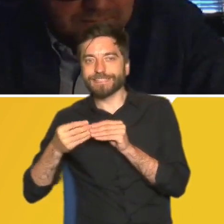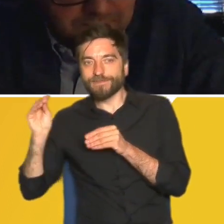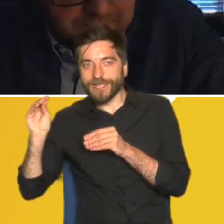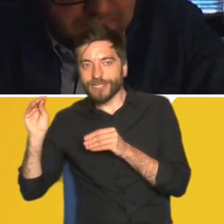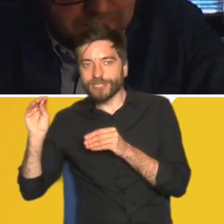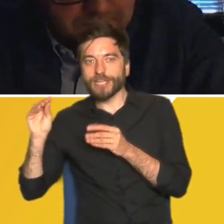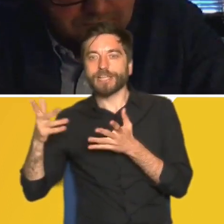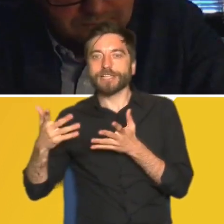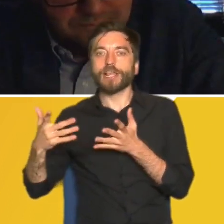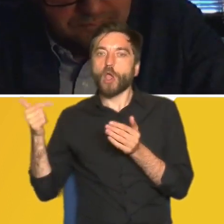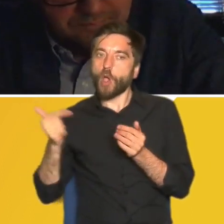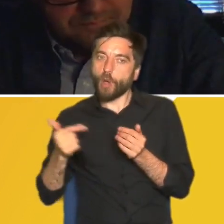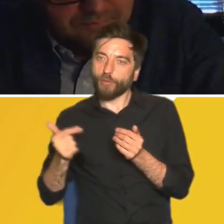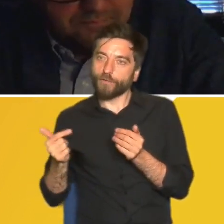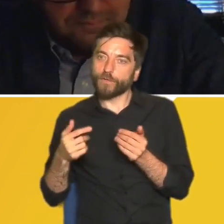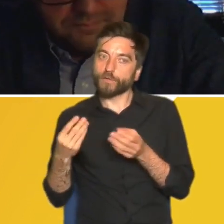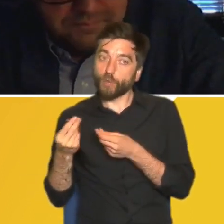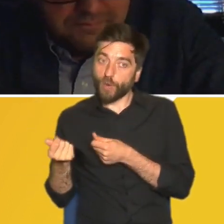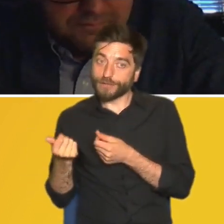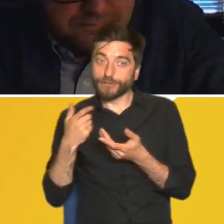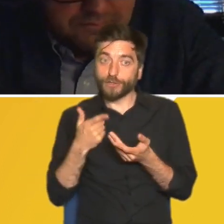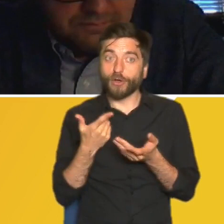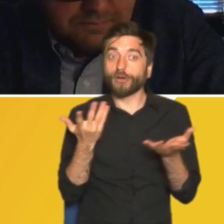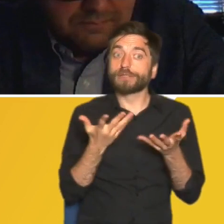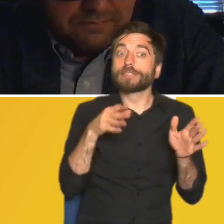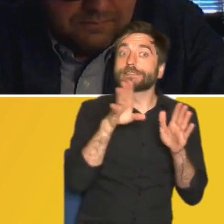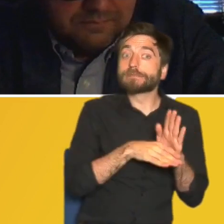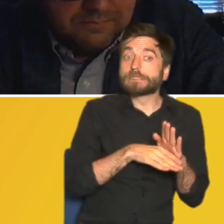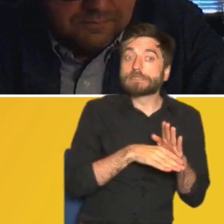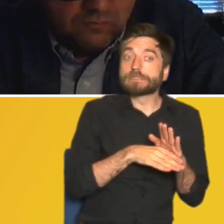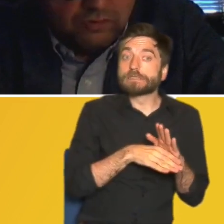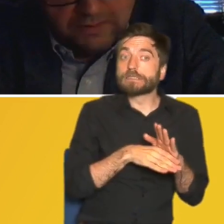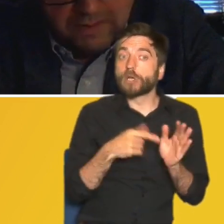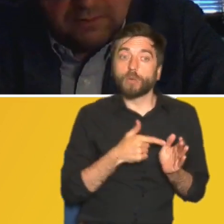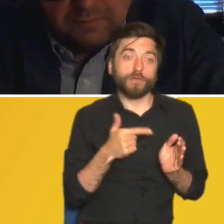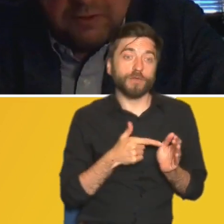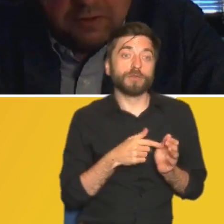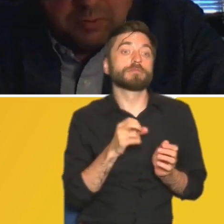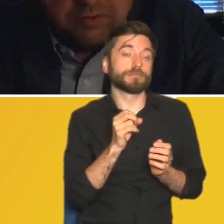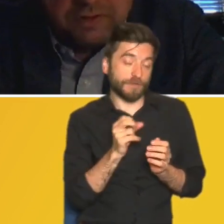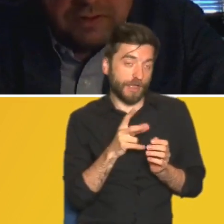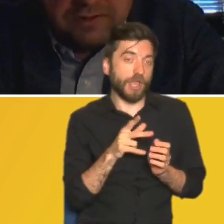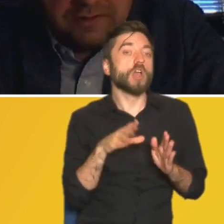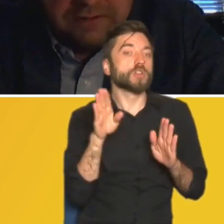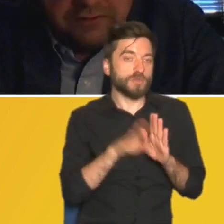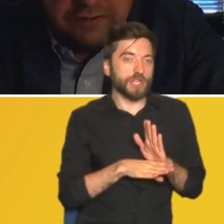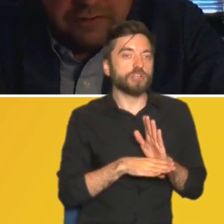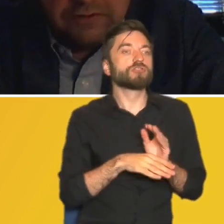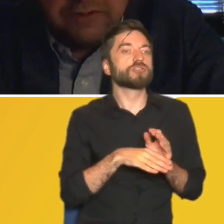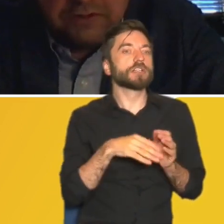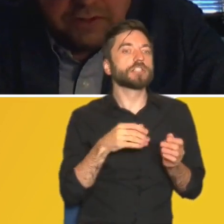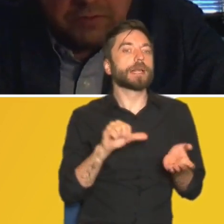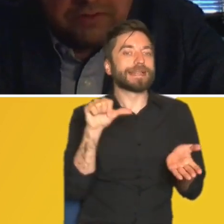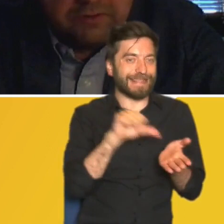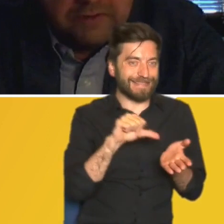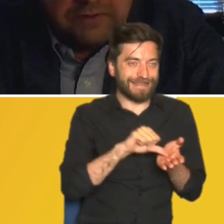gdzieś w jakimś miejscu mieć zmniejszenie obciążeń tak rozumiem no tak zmniejszyć obciążenia centralne dzisiaj